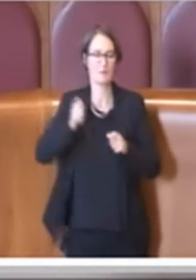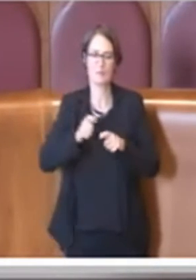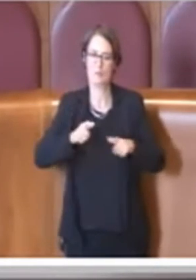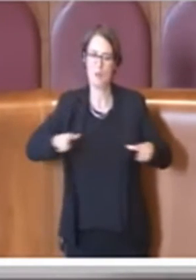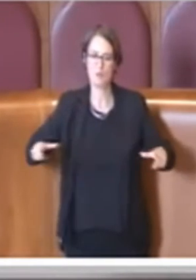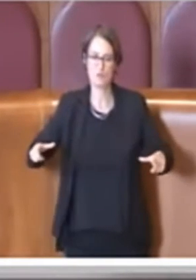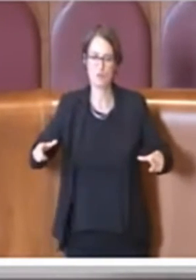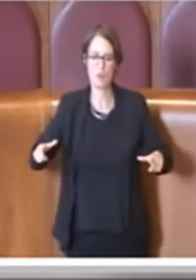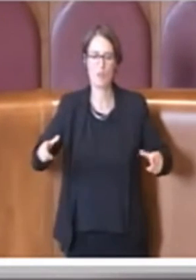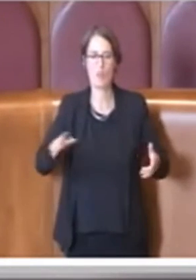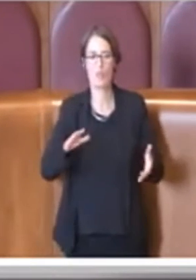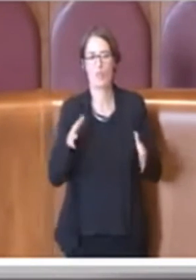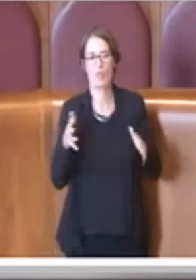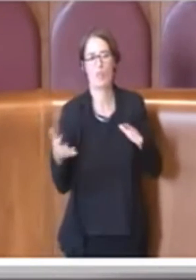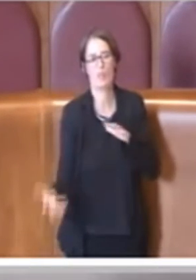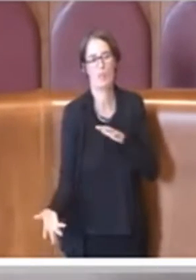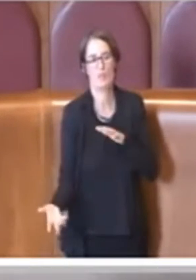riduce in pagliacciate. Grazie.